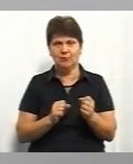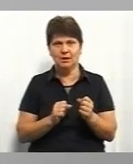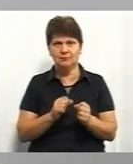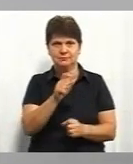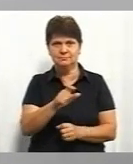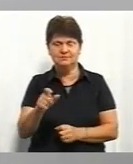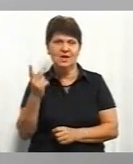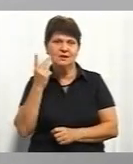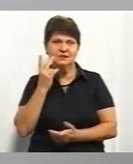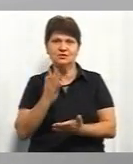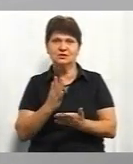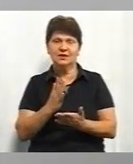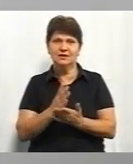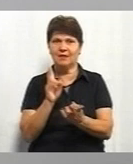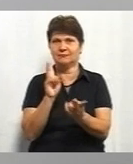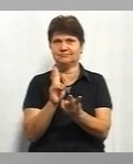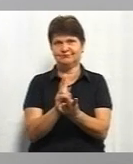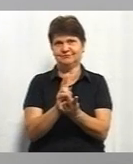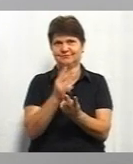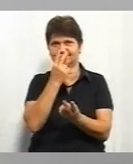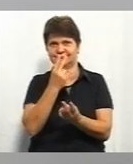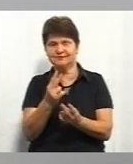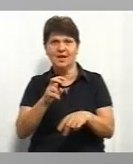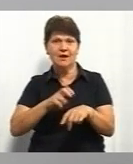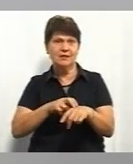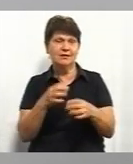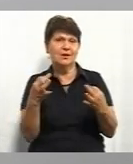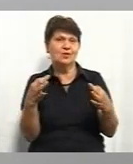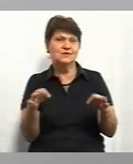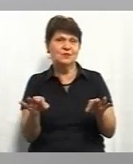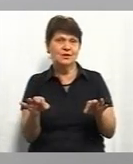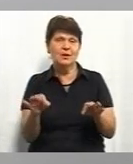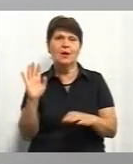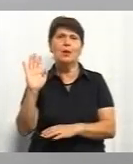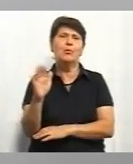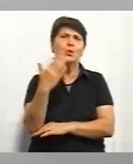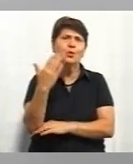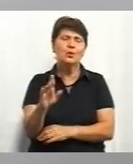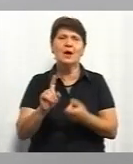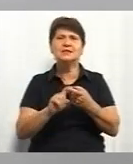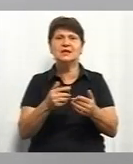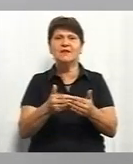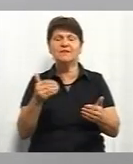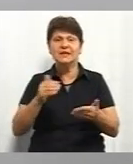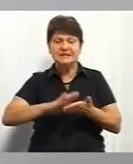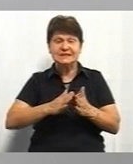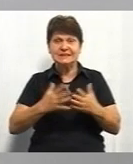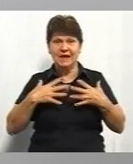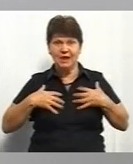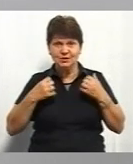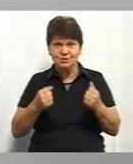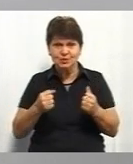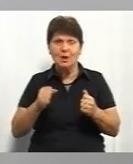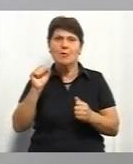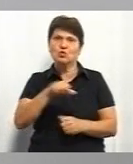Завжди є побачення, тобто лікарі дозволяють побачення. Прогулянки. В залежності від стану пацієнта, він може